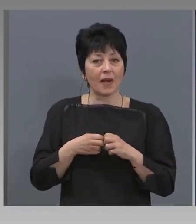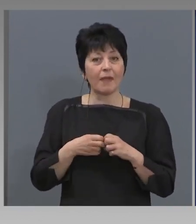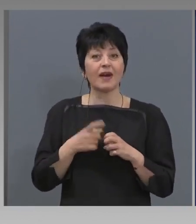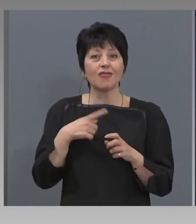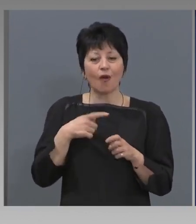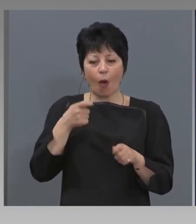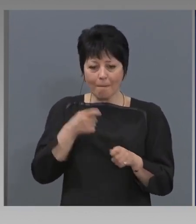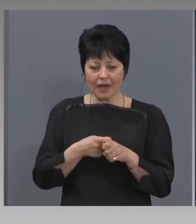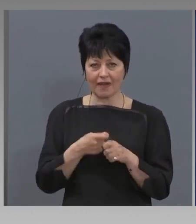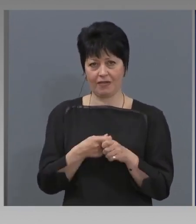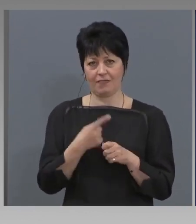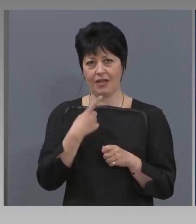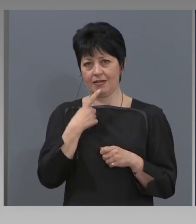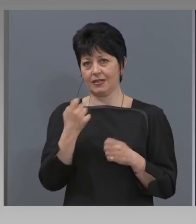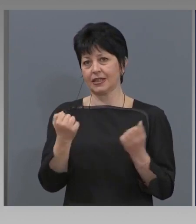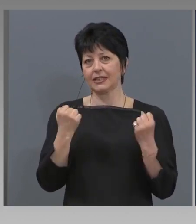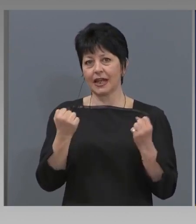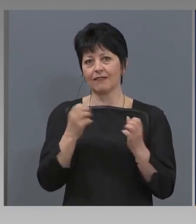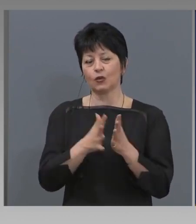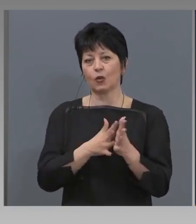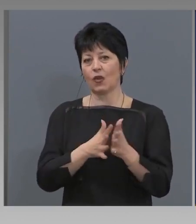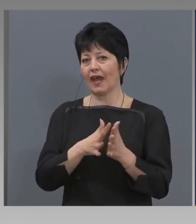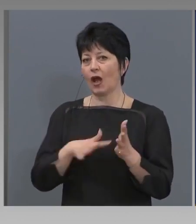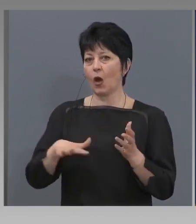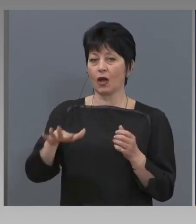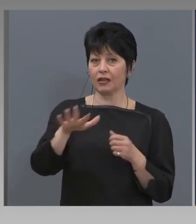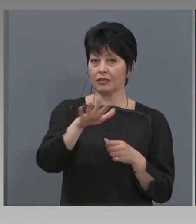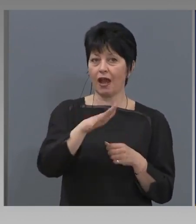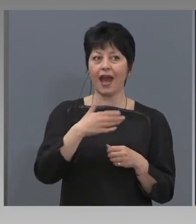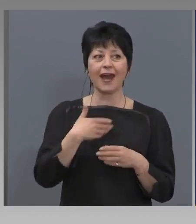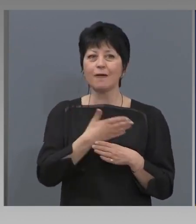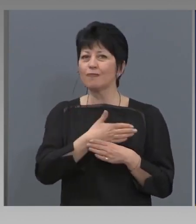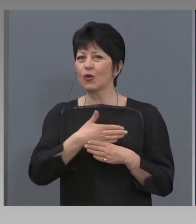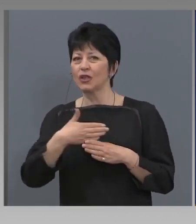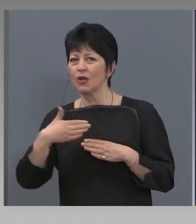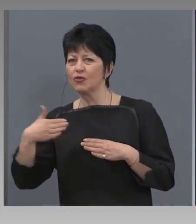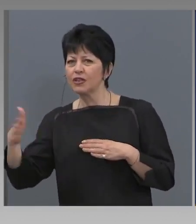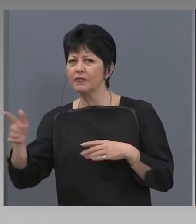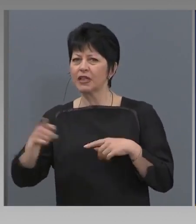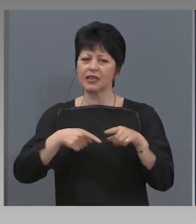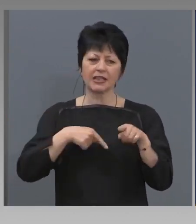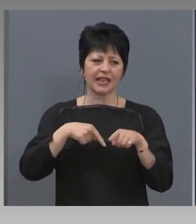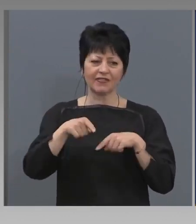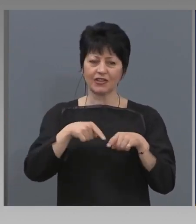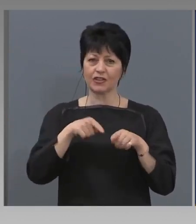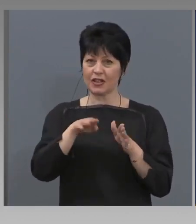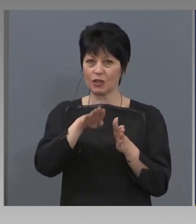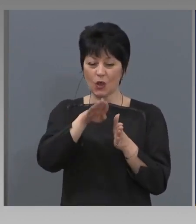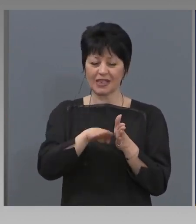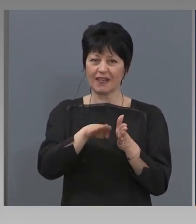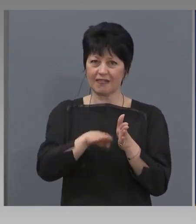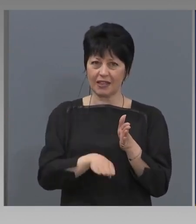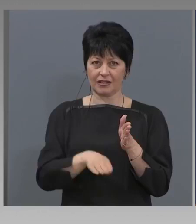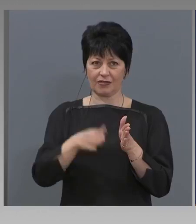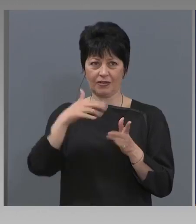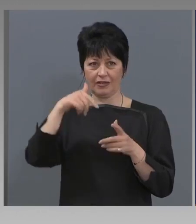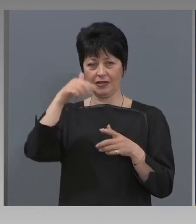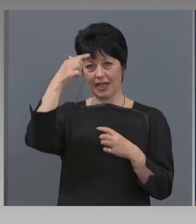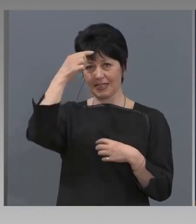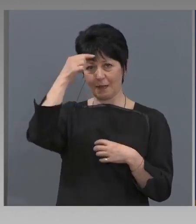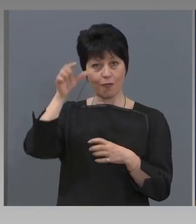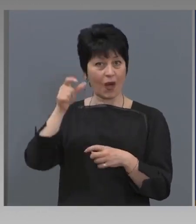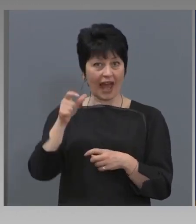здравето на хората. Продължиме ли да се движиме с този нисък темп на заболяване,